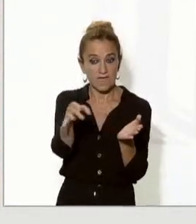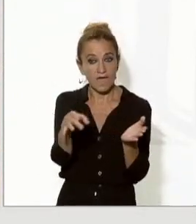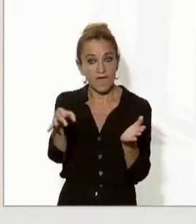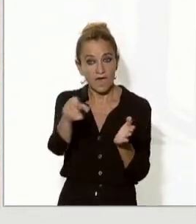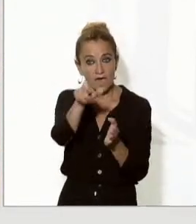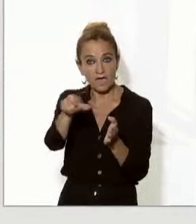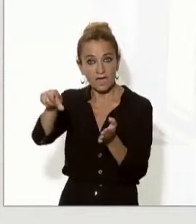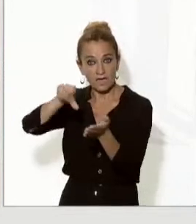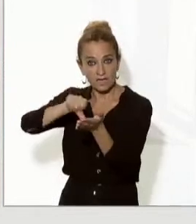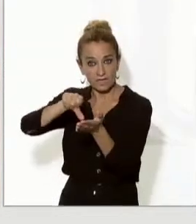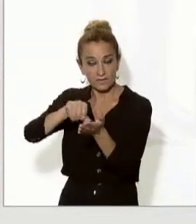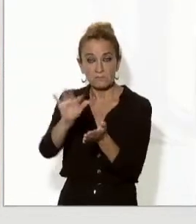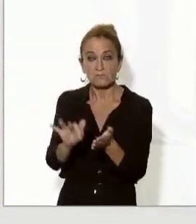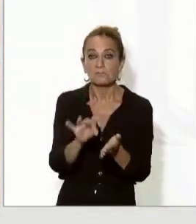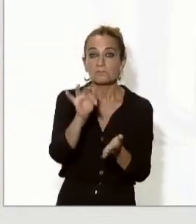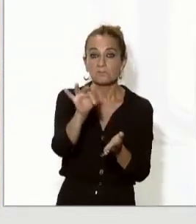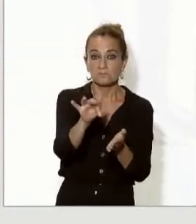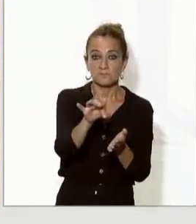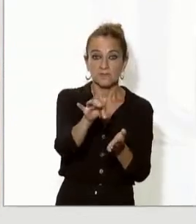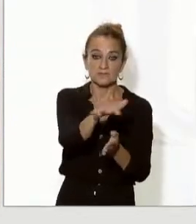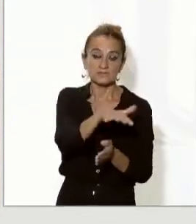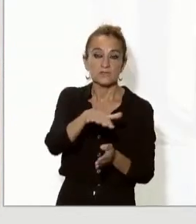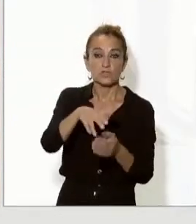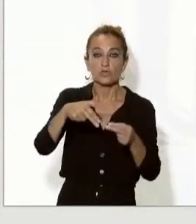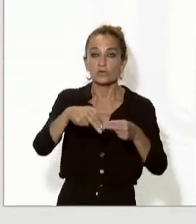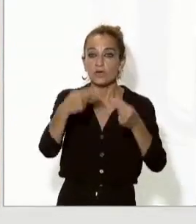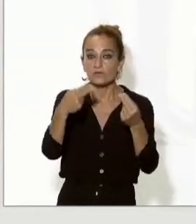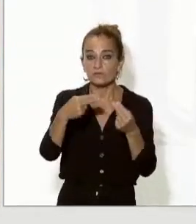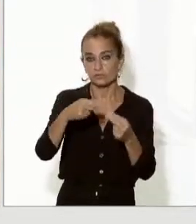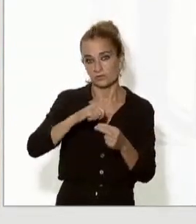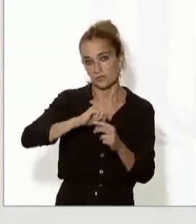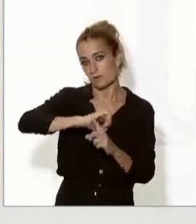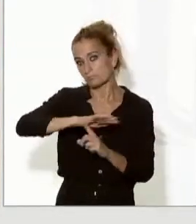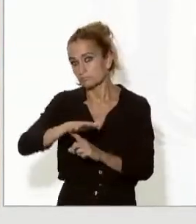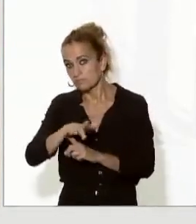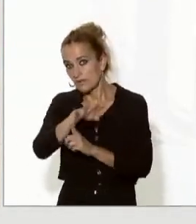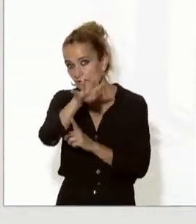andorrans i andorranes com els de les zones frontereres en aquest cas de Catalunya